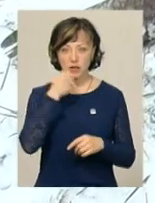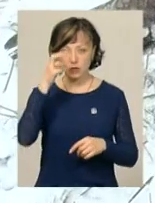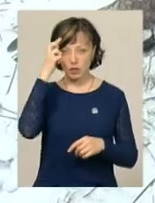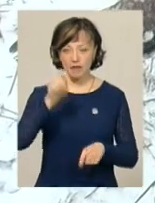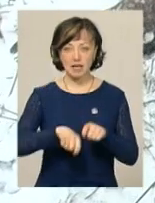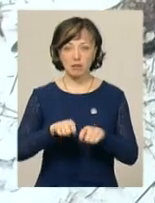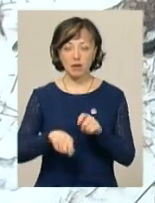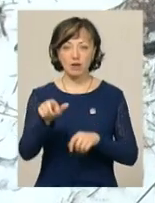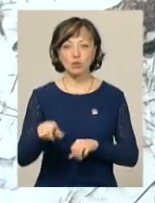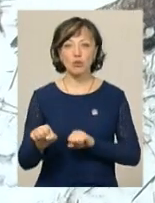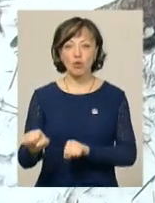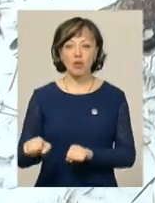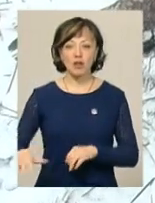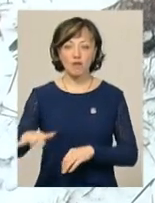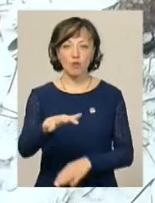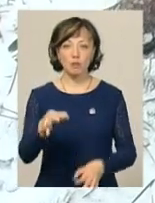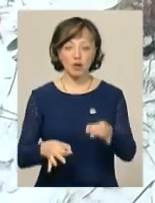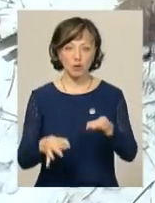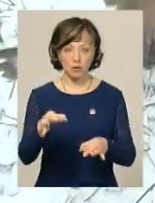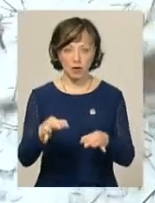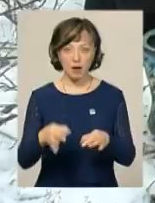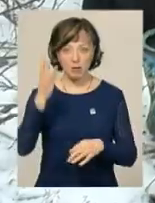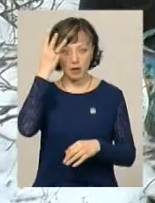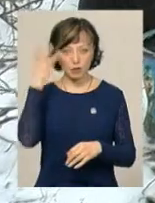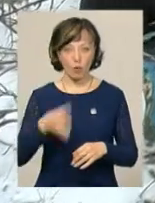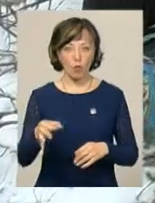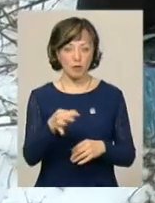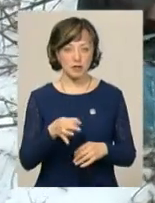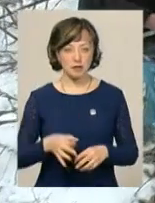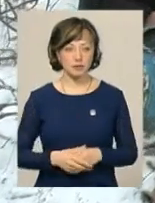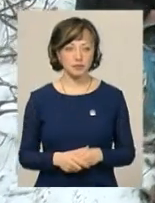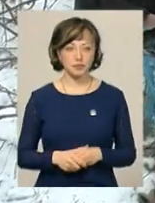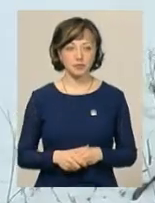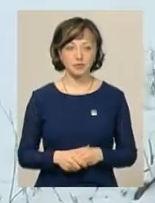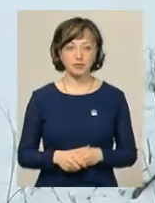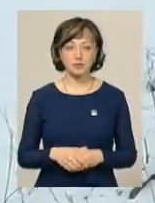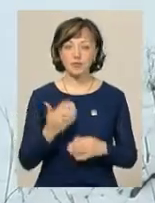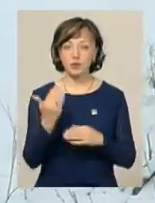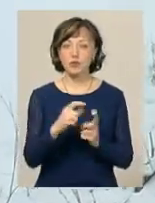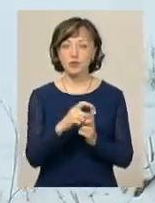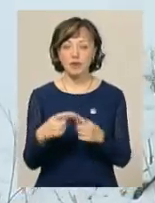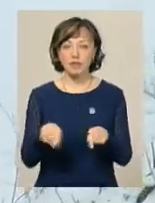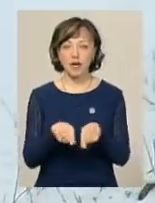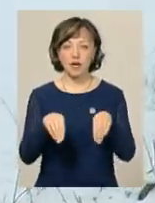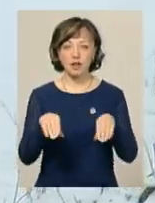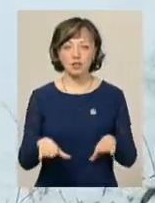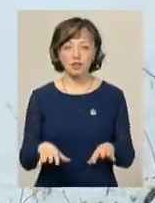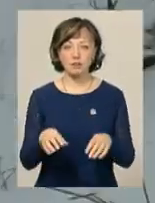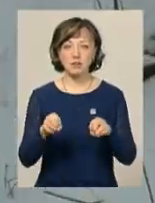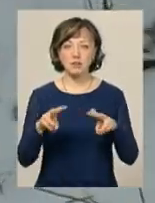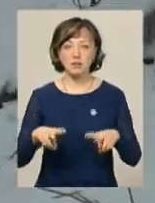державний інспектор з охорони навколишнього природного середовища Хмельницької області Олег Ліщук. За його словами, таке рішення фахівці